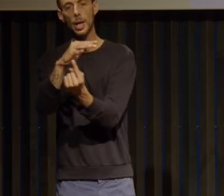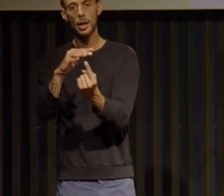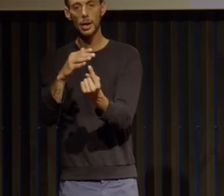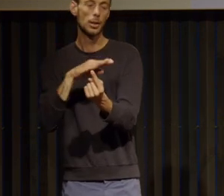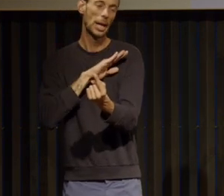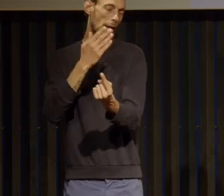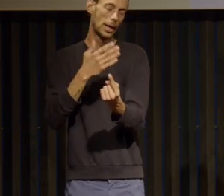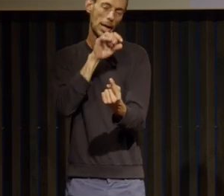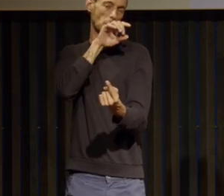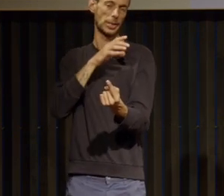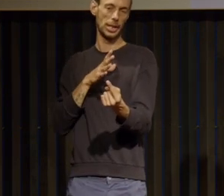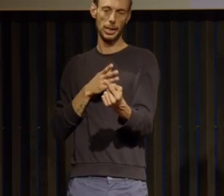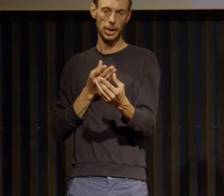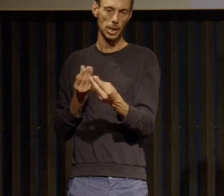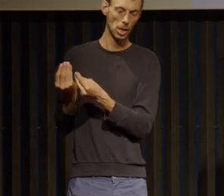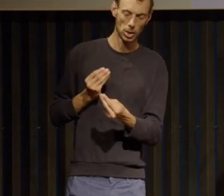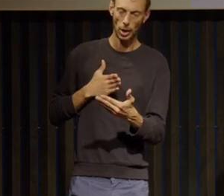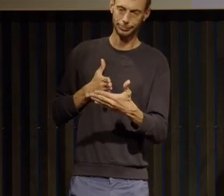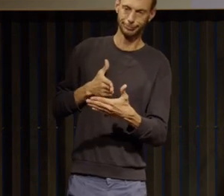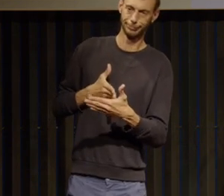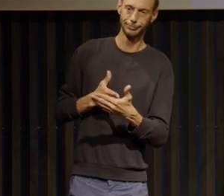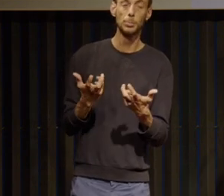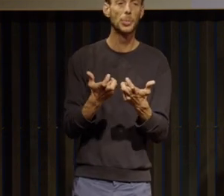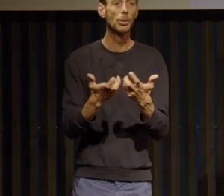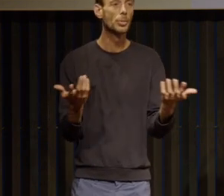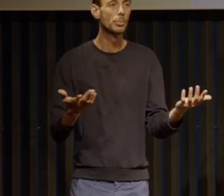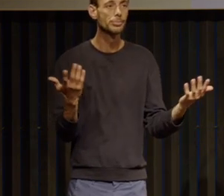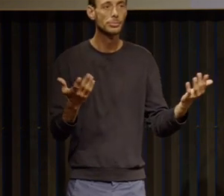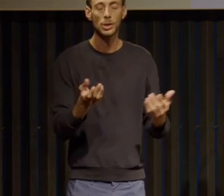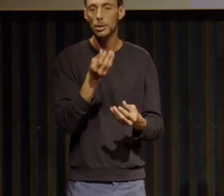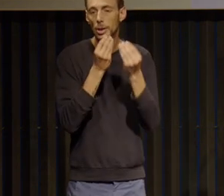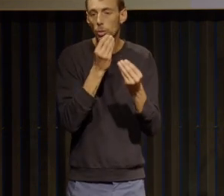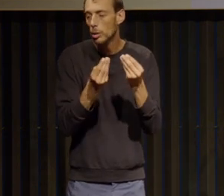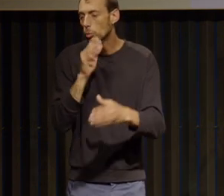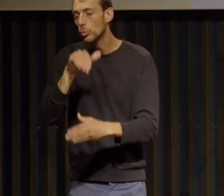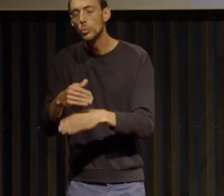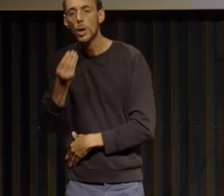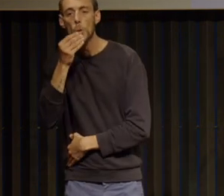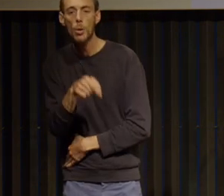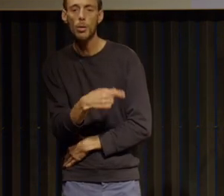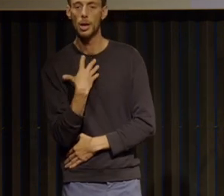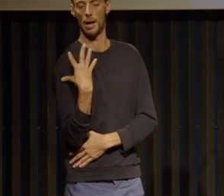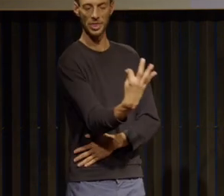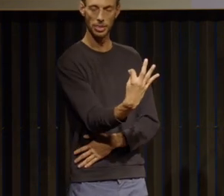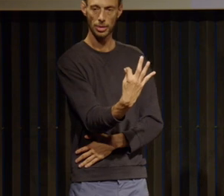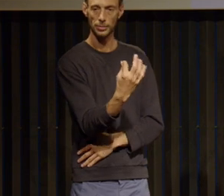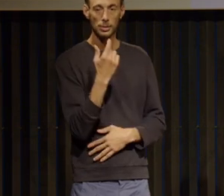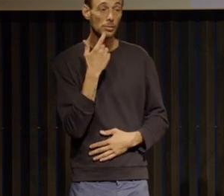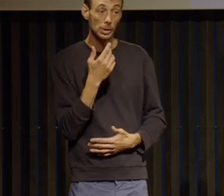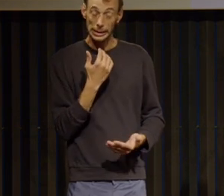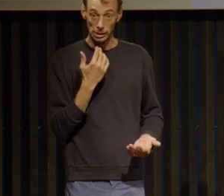entravées par l'anorexie par exemple quand on est invité pour un déjeuner ou pour un dîner et que c'est impossible et que donc du coup